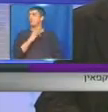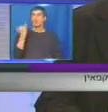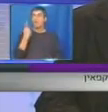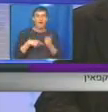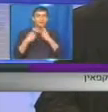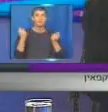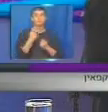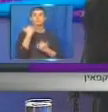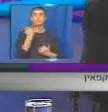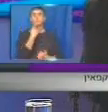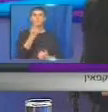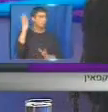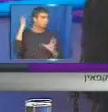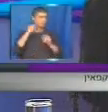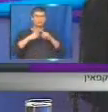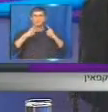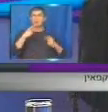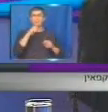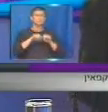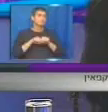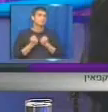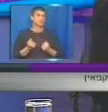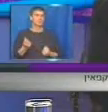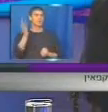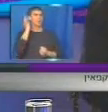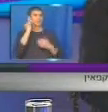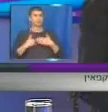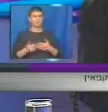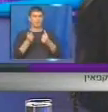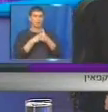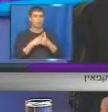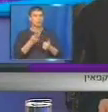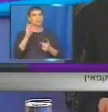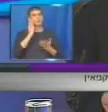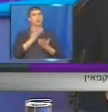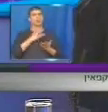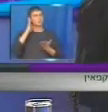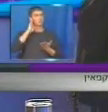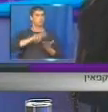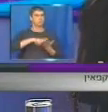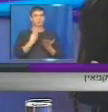עושים, דיברו על כך שקפה, בשלל תחומים אגב, מזיק, מזיק נשים בהיריון, נדודי שינה,